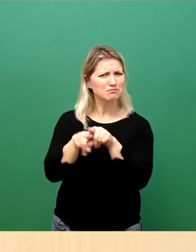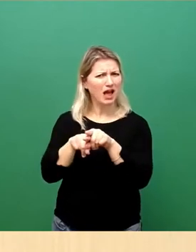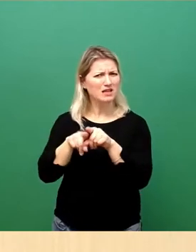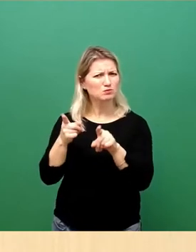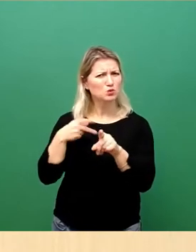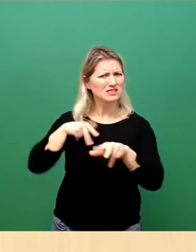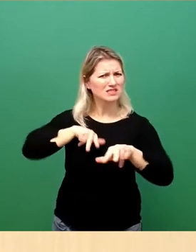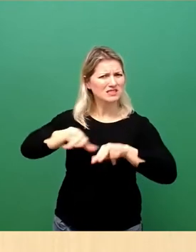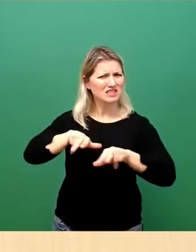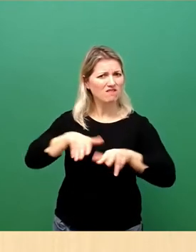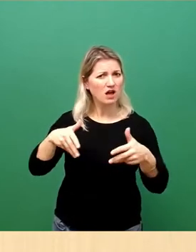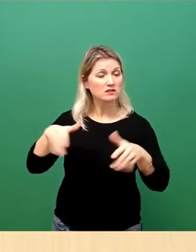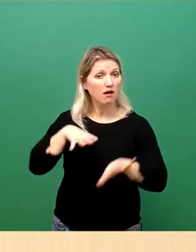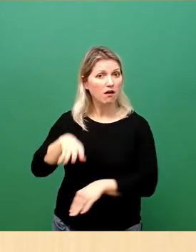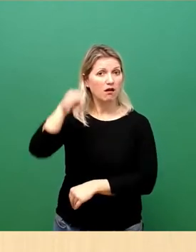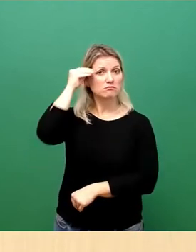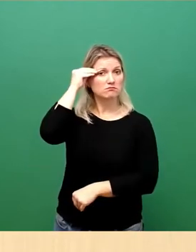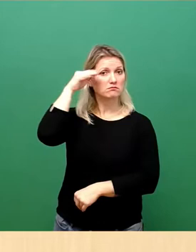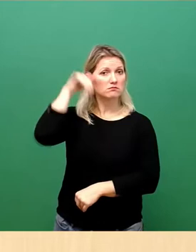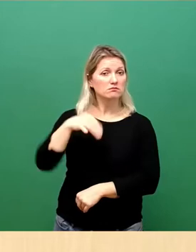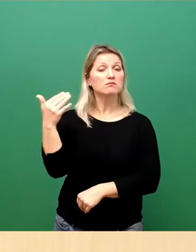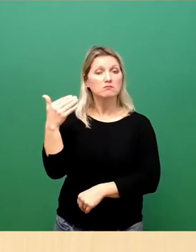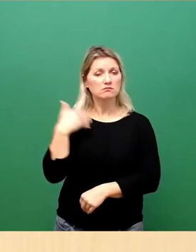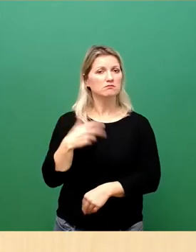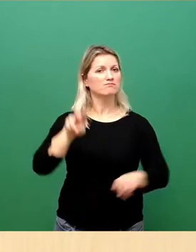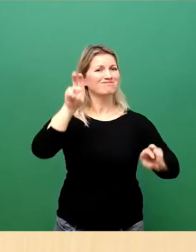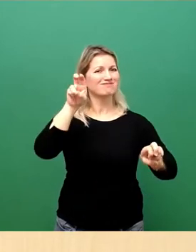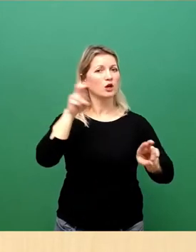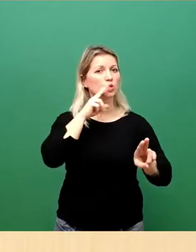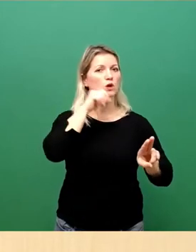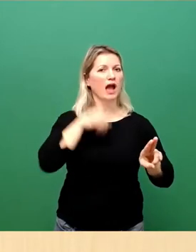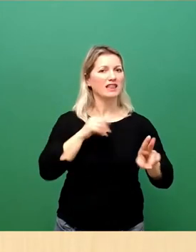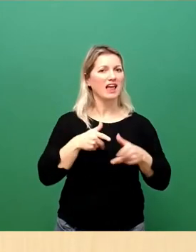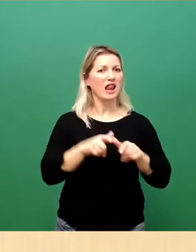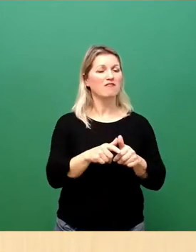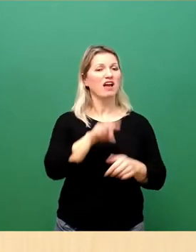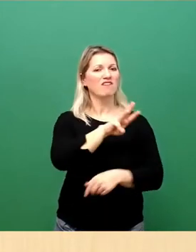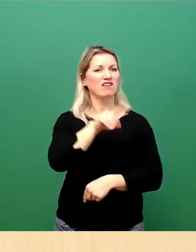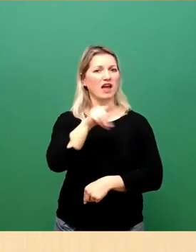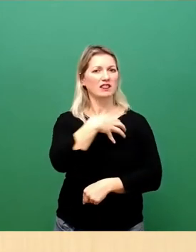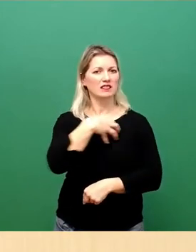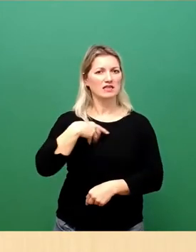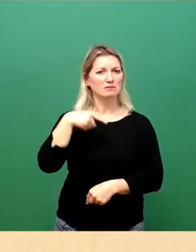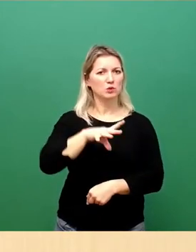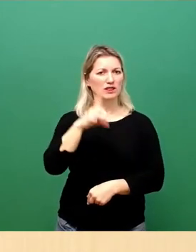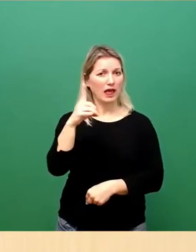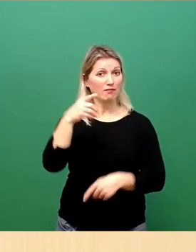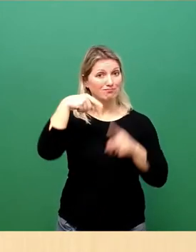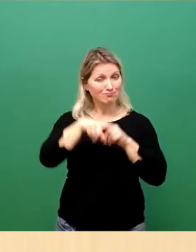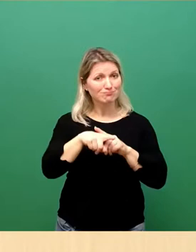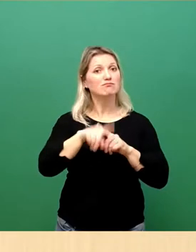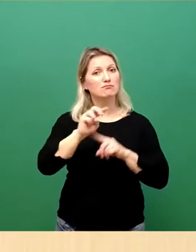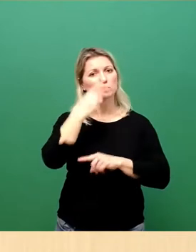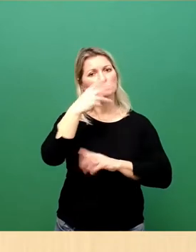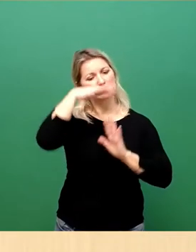unter dem Stichwort Ukraine-Hilfe unter www.dresden.de eine Übersichtsseite entstanden.